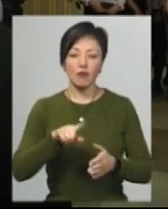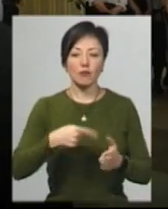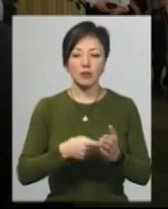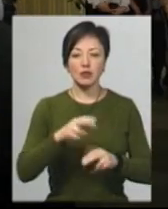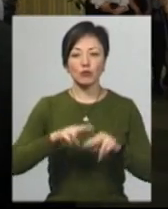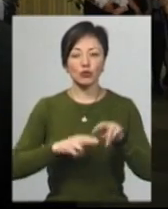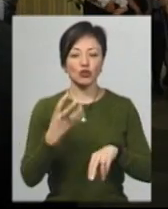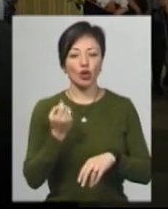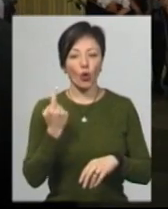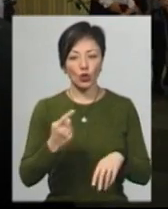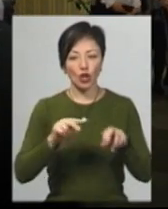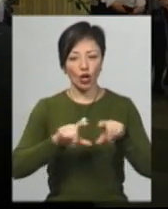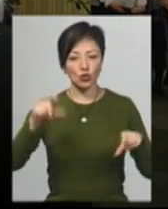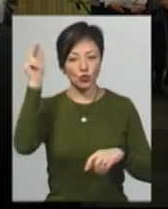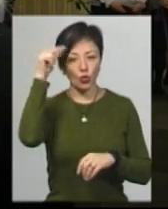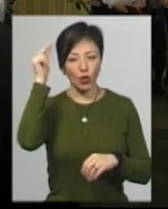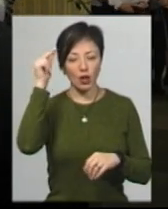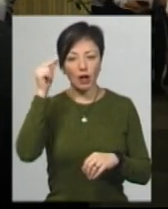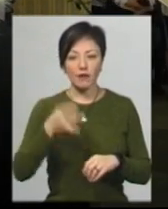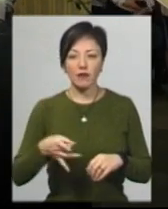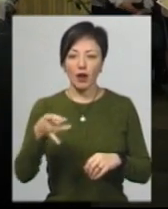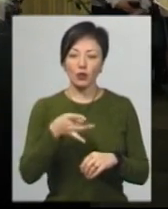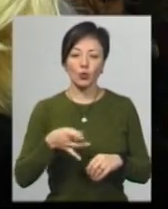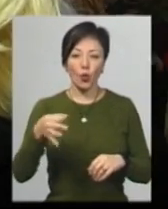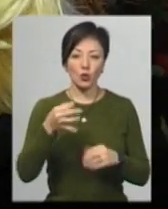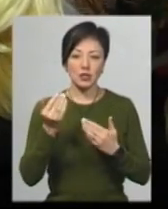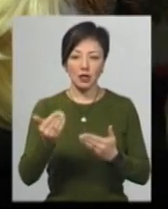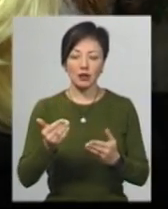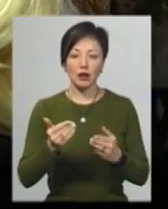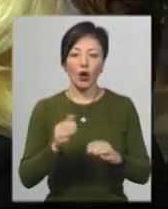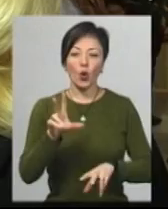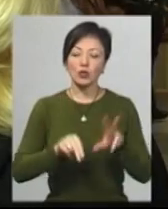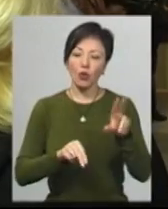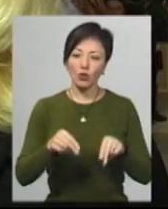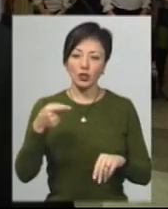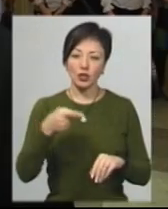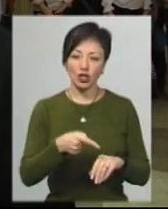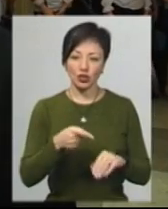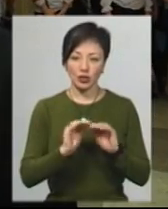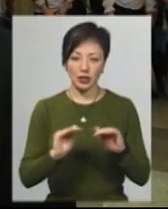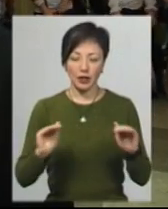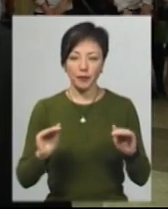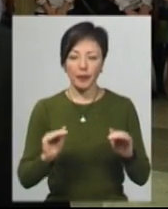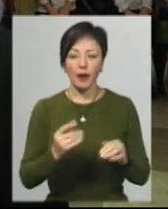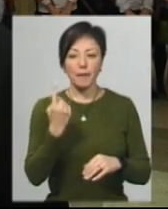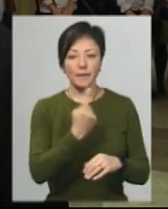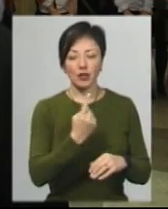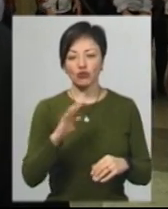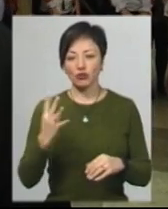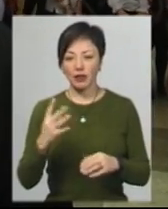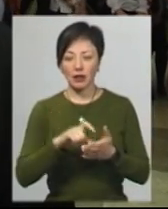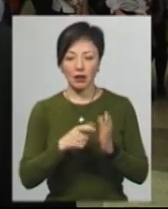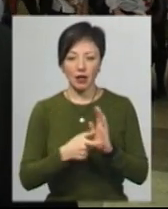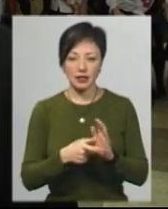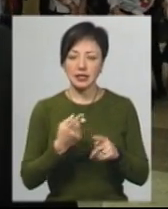будується ще одна школа в мікрорайоні Озерна. Вона розрахована до тисячі учнів. Для учнів перших, четвертих